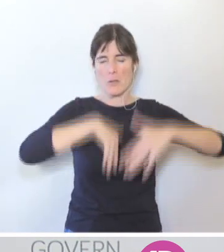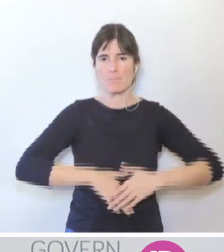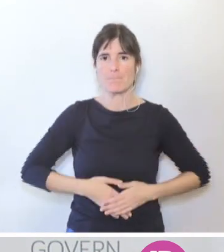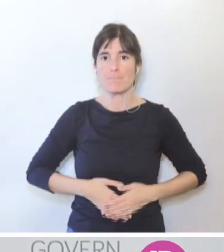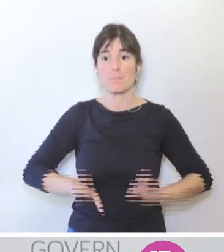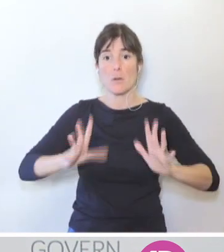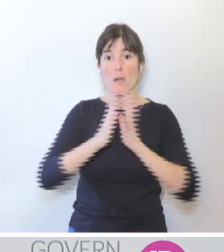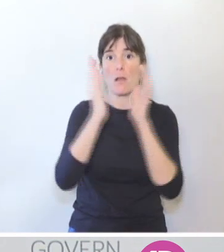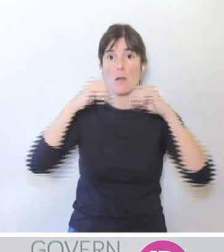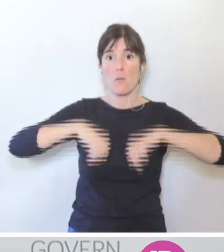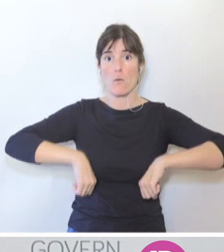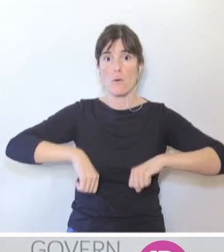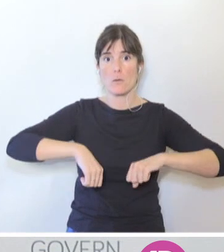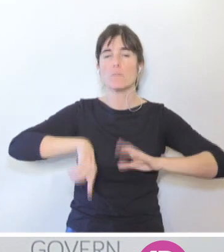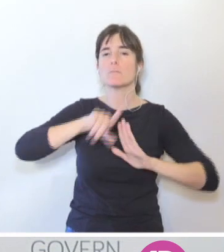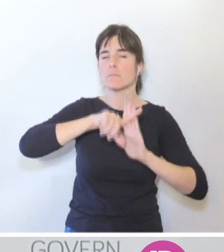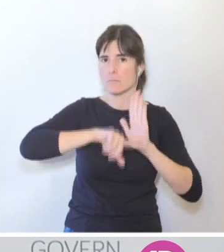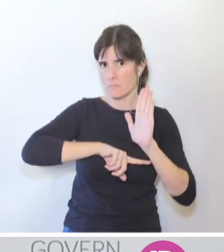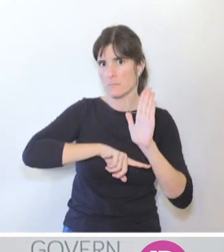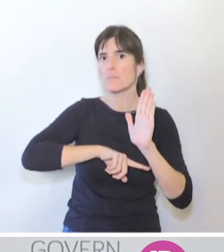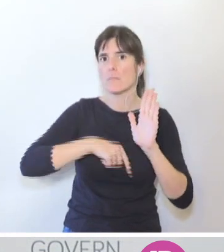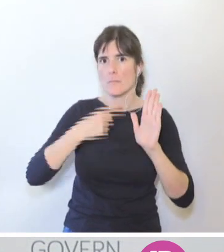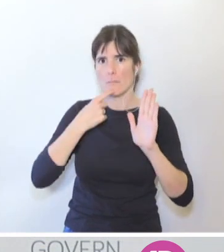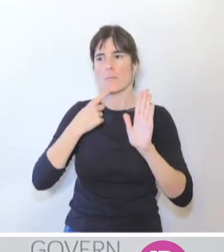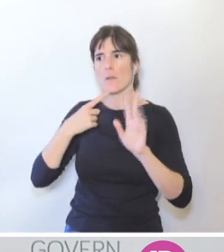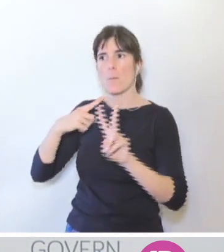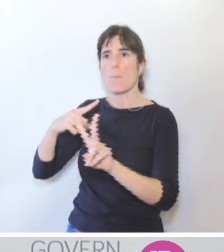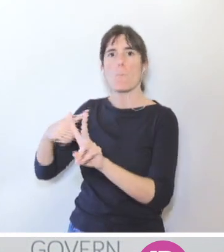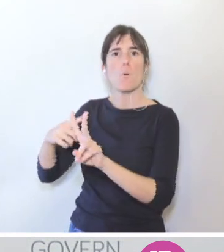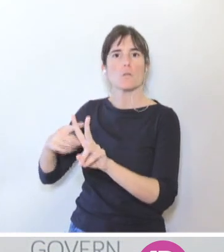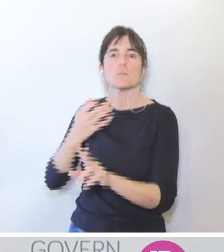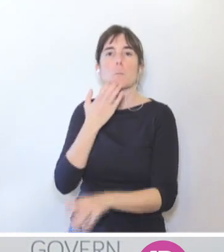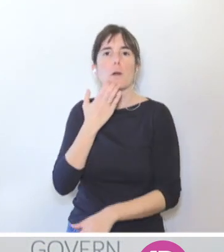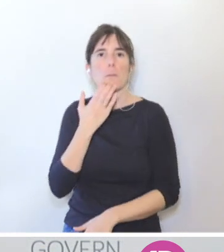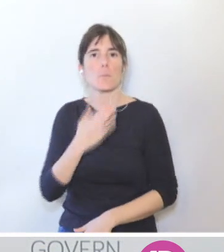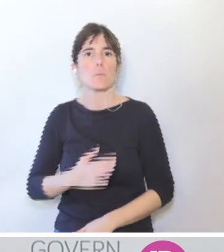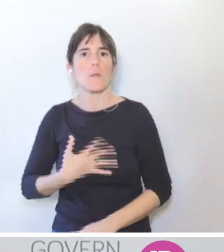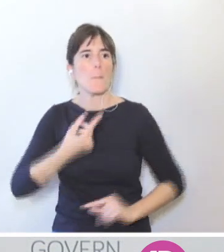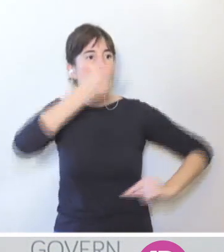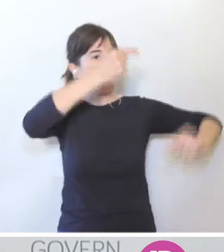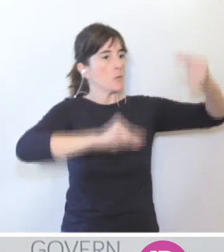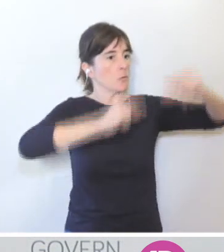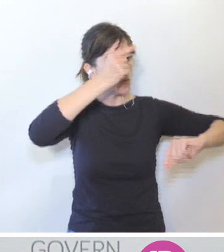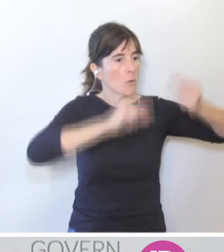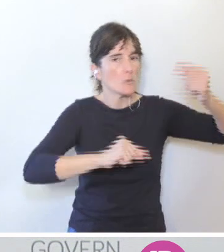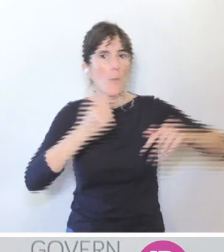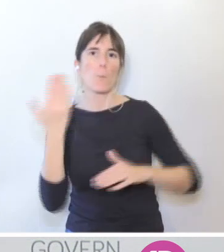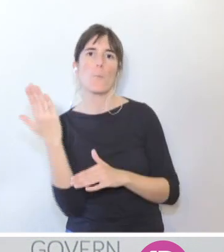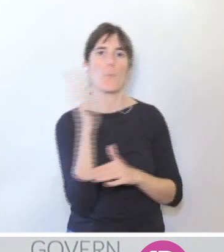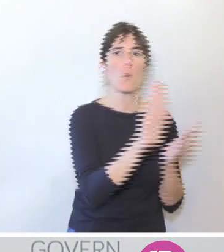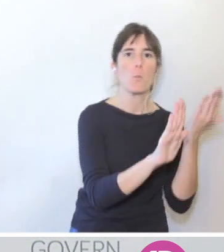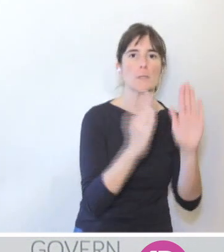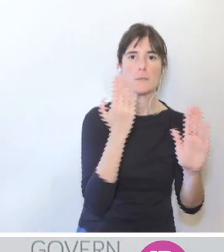ser d'altra forma, es parla que es grup parlamentari de Vox pugui fer propostes i puguem pactar els pressupostos